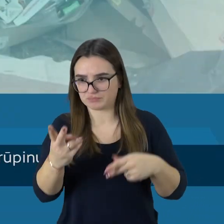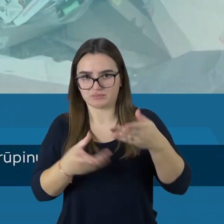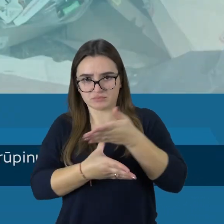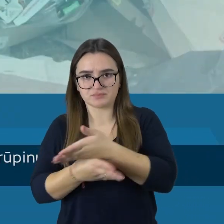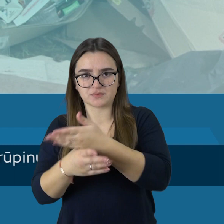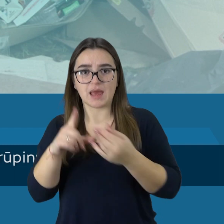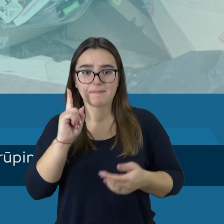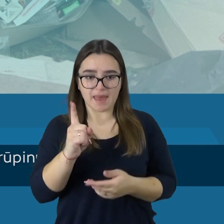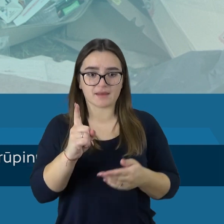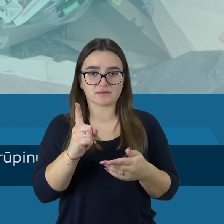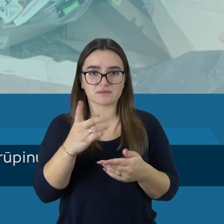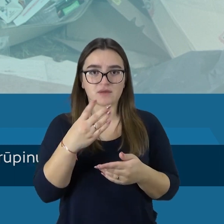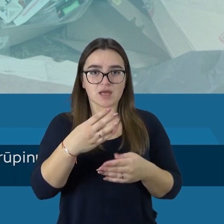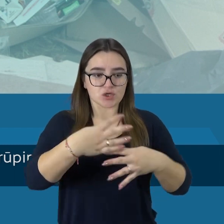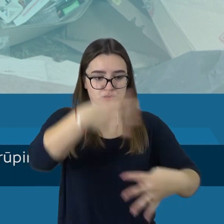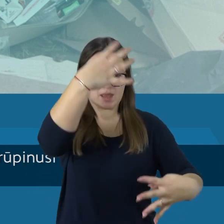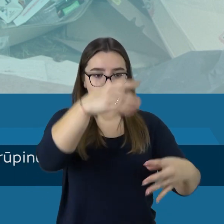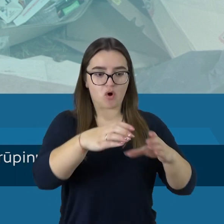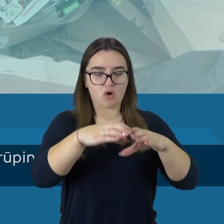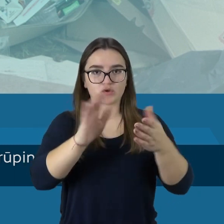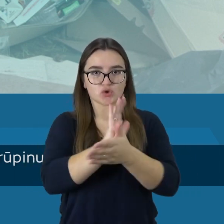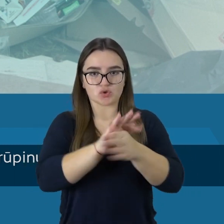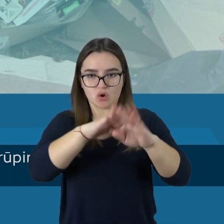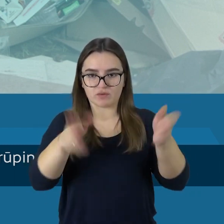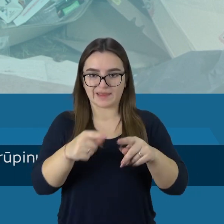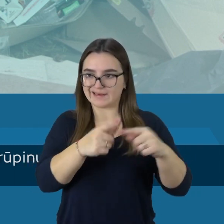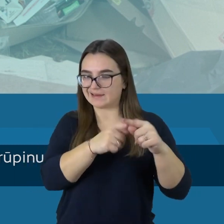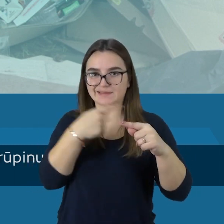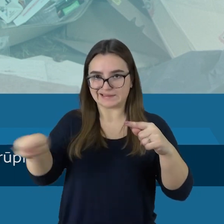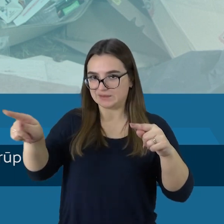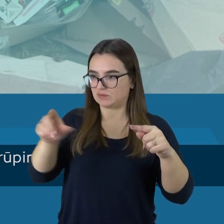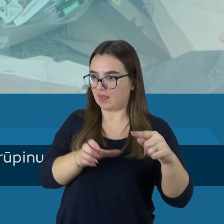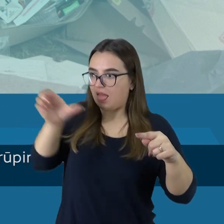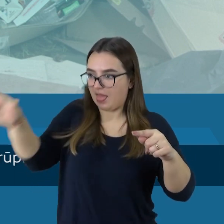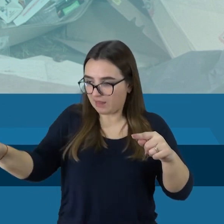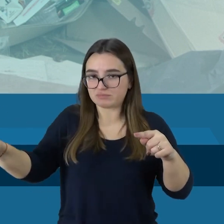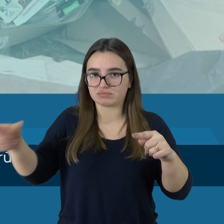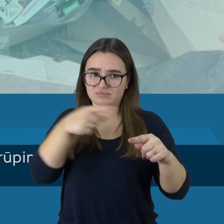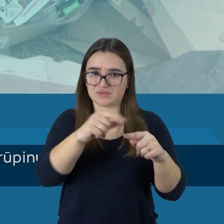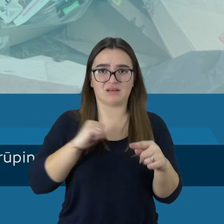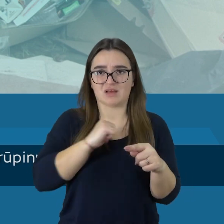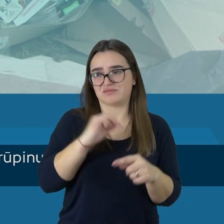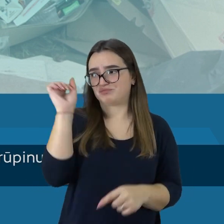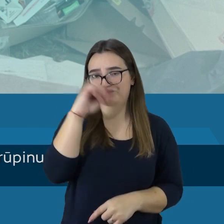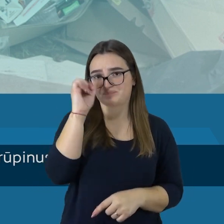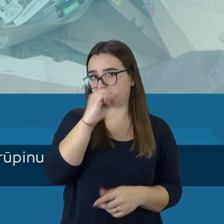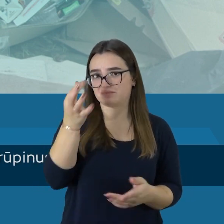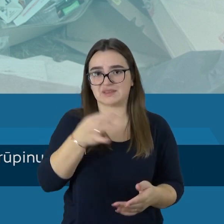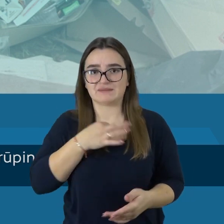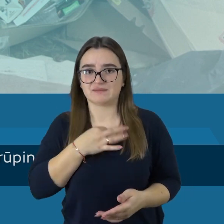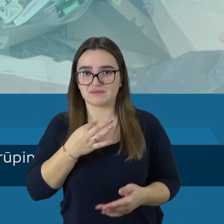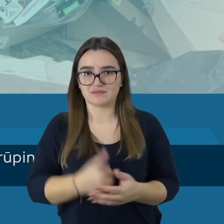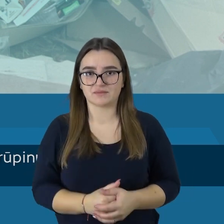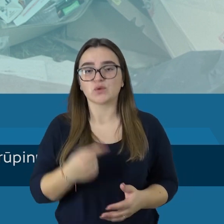Bet kad lengi konteineriai stobi ne prie jų namo, o kitoje pusėje kelio, tai jiems matyt labai patokai.